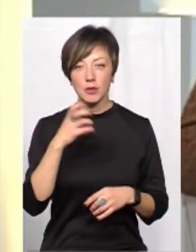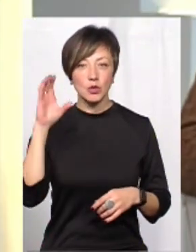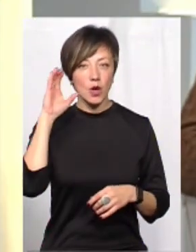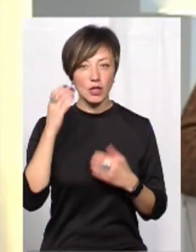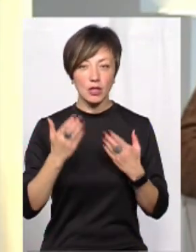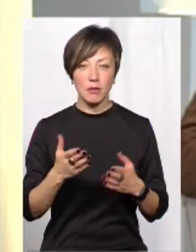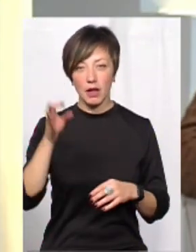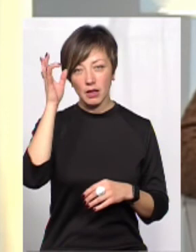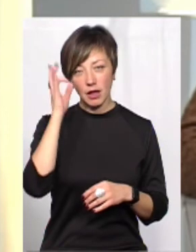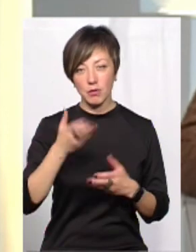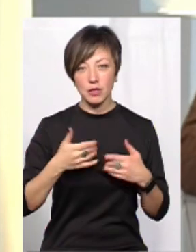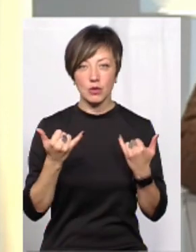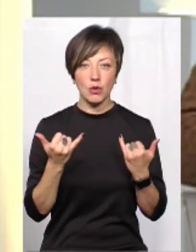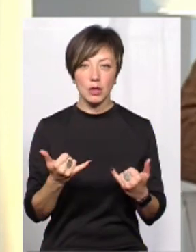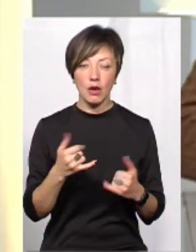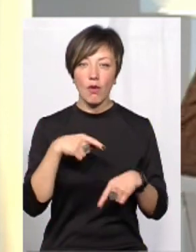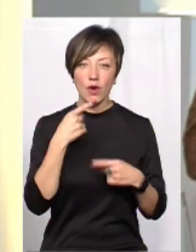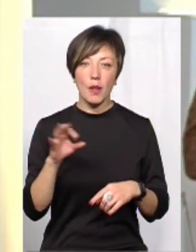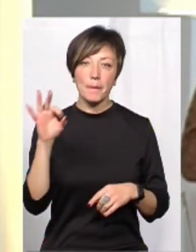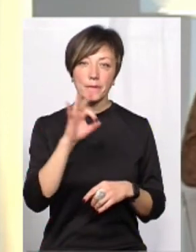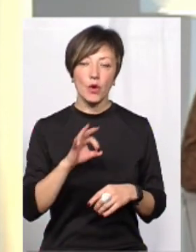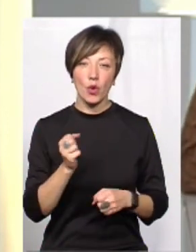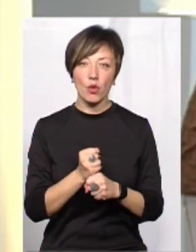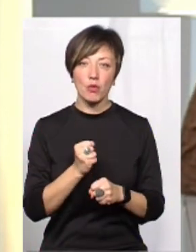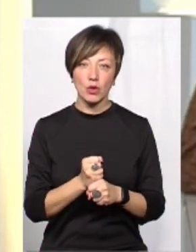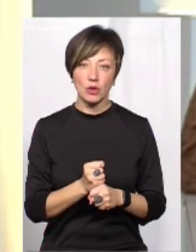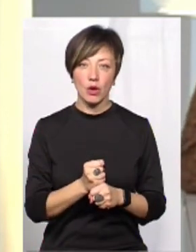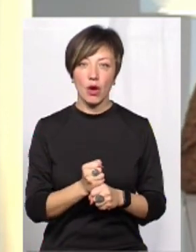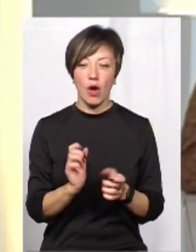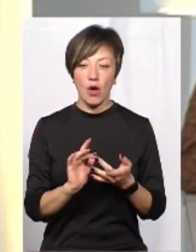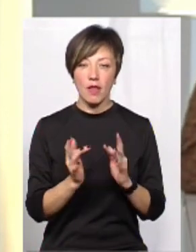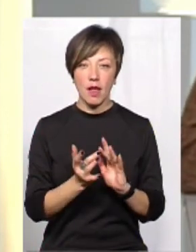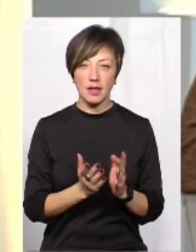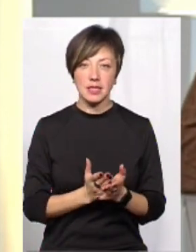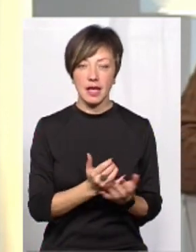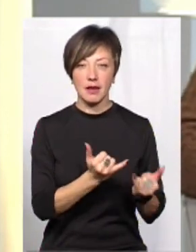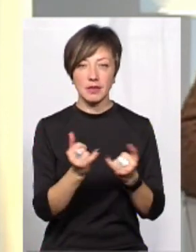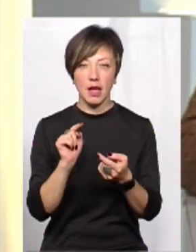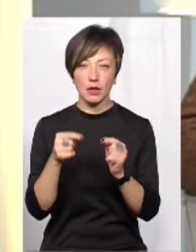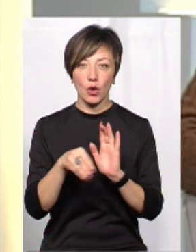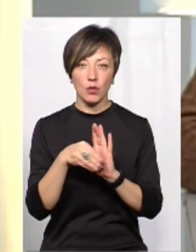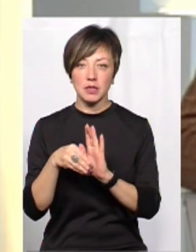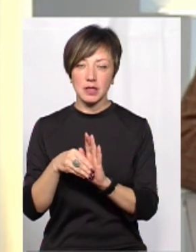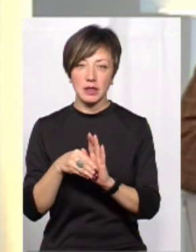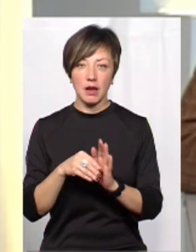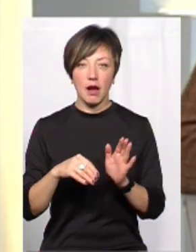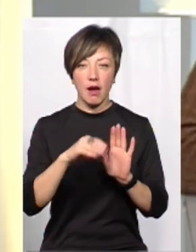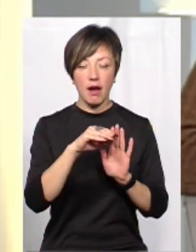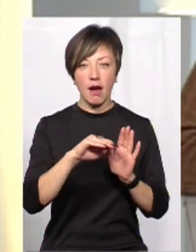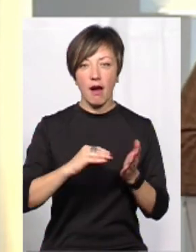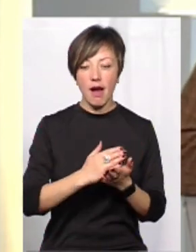радіослухачам. Нагадаю, що ми сьогодні говорили про роботу онлайн-сервісу «Антикорупційна карта